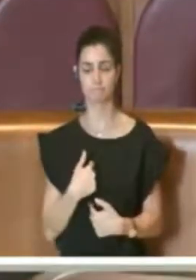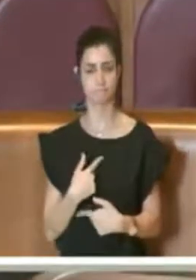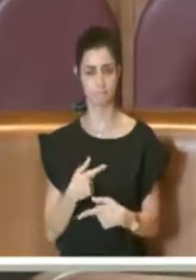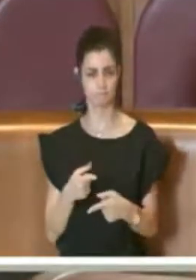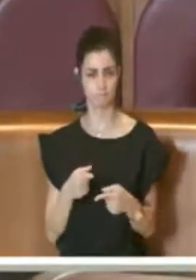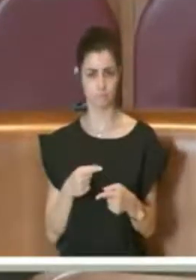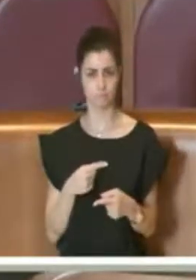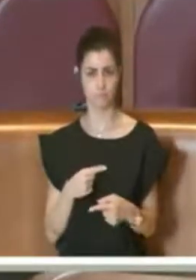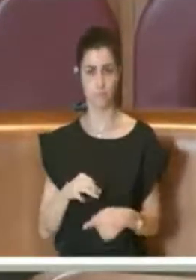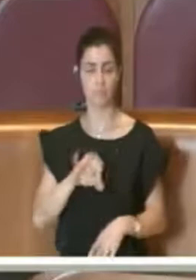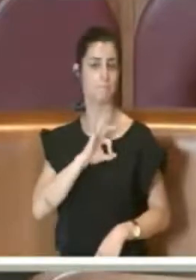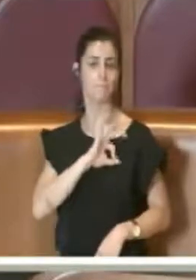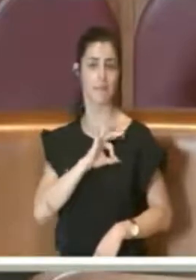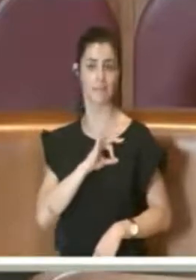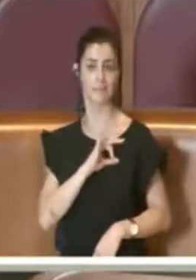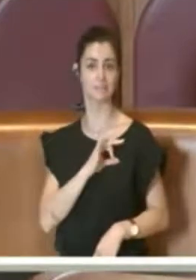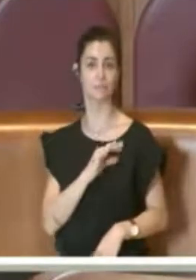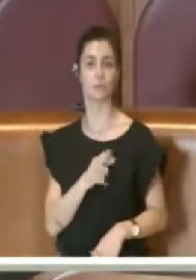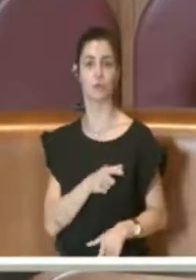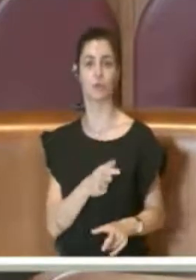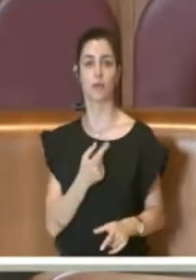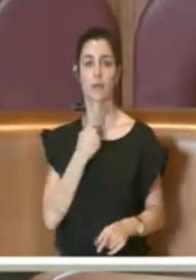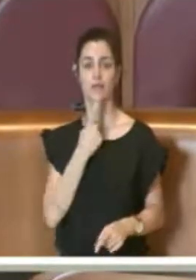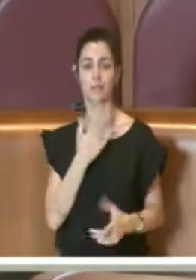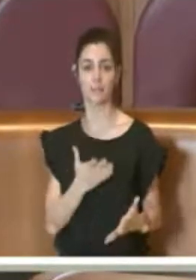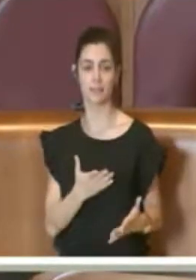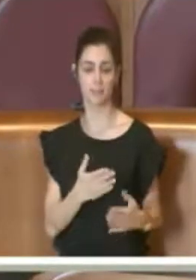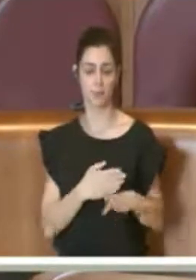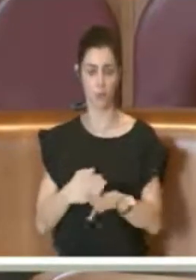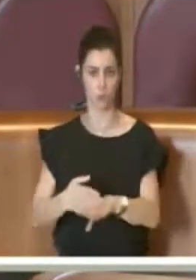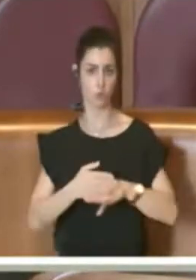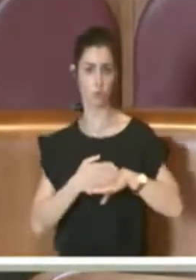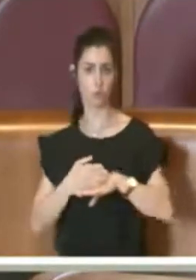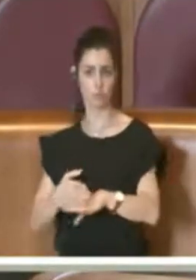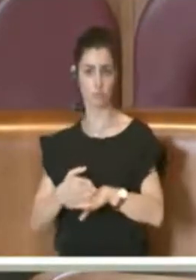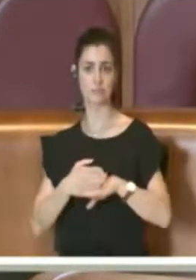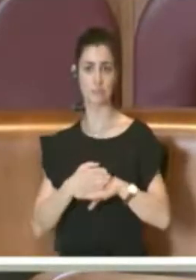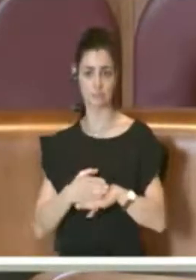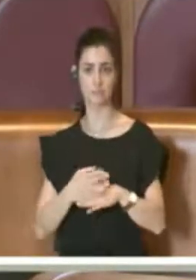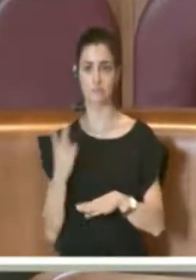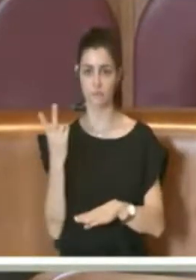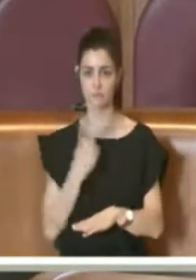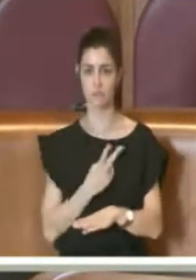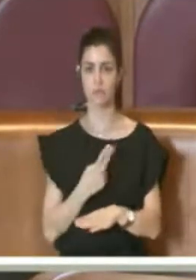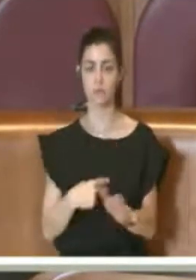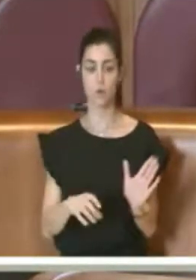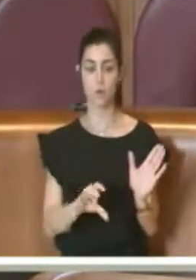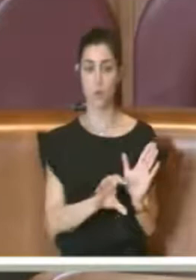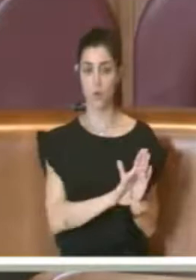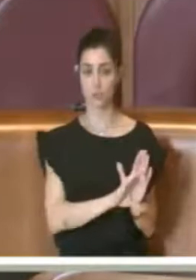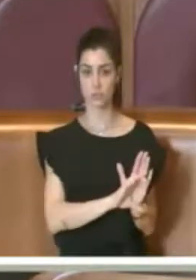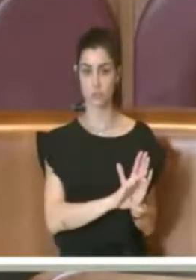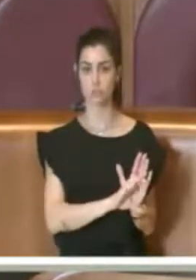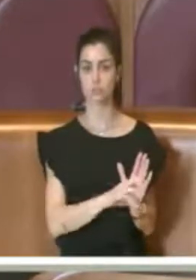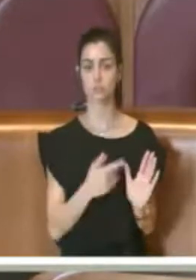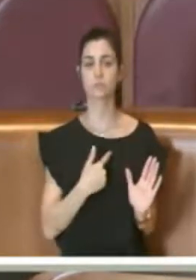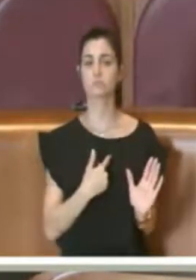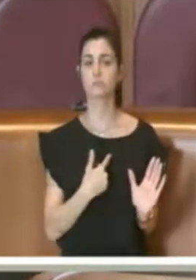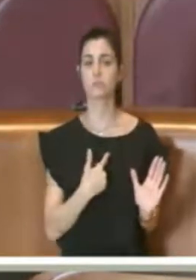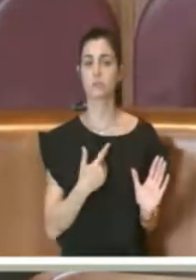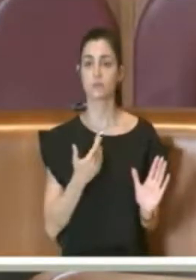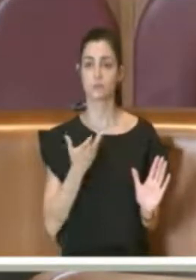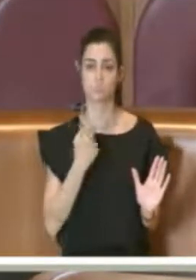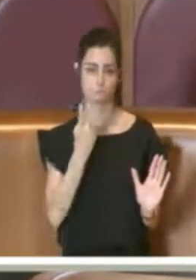Partiamo dal merito. Il merito io credo che ovviamente sia condivisibile, perché come ha detto lei, oltre alla Costituzione, mi permetto di dare